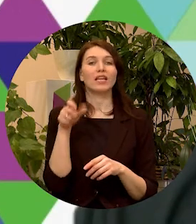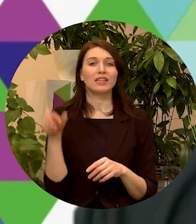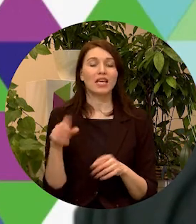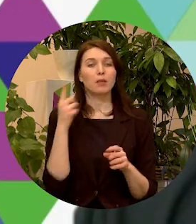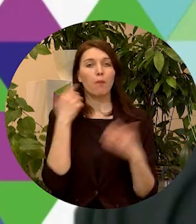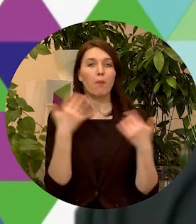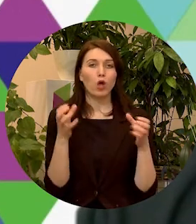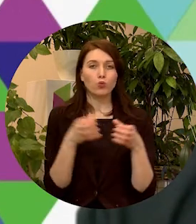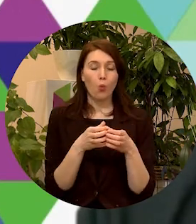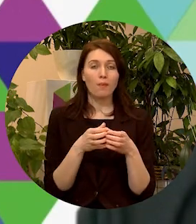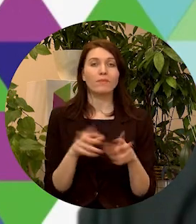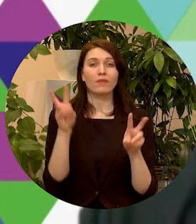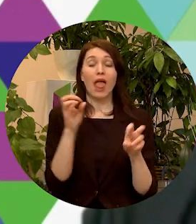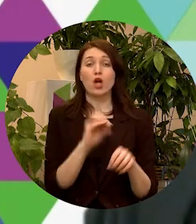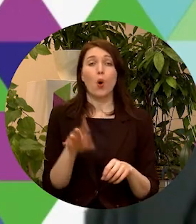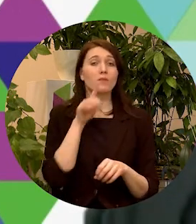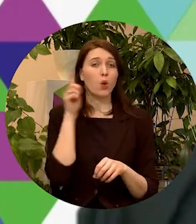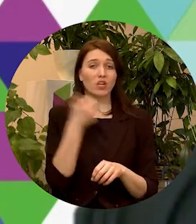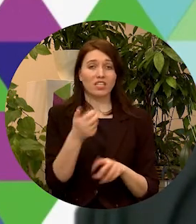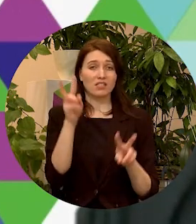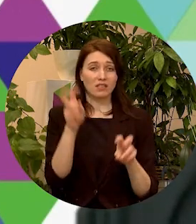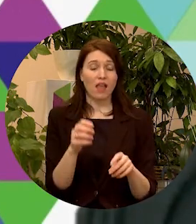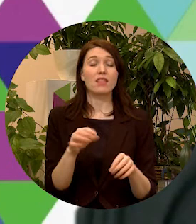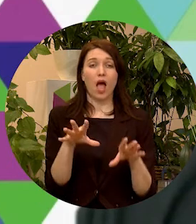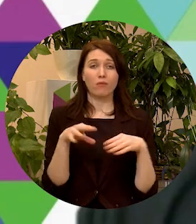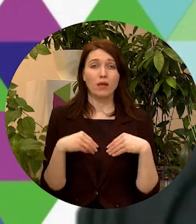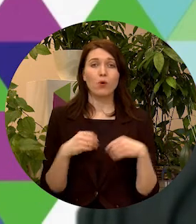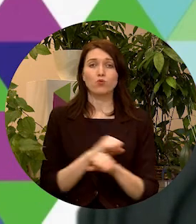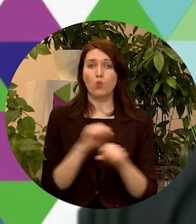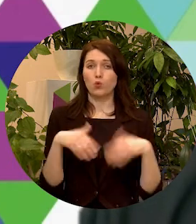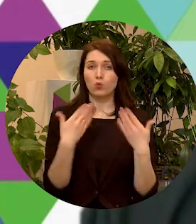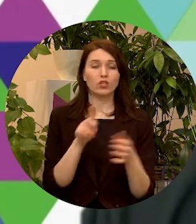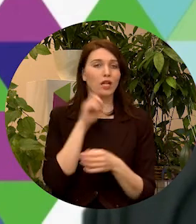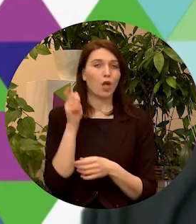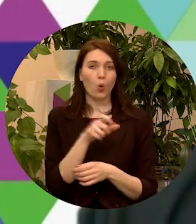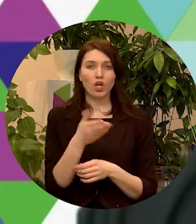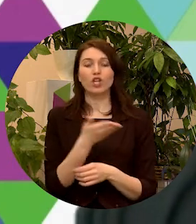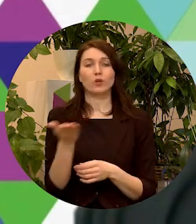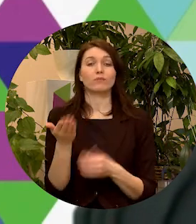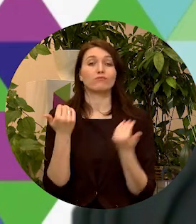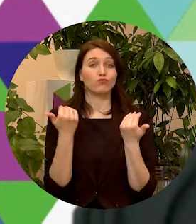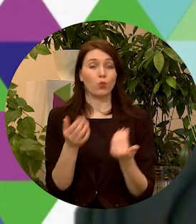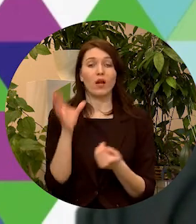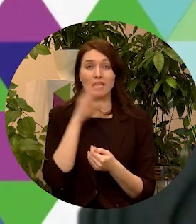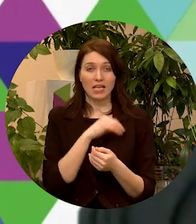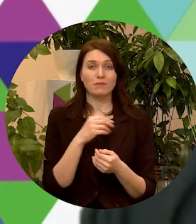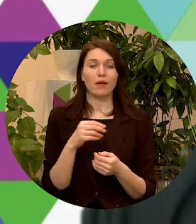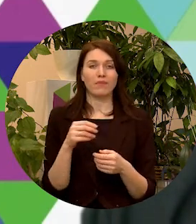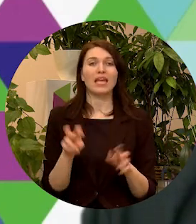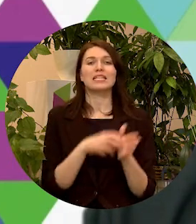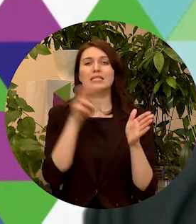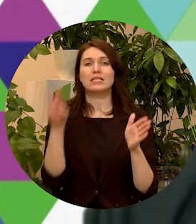jaunatnes gadā apņēmāmies nodrošināt jauniešiem šo iespēju, izkāpt no ekrāna,